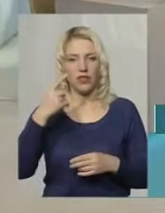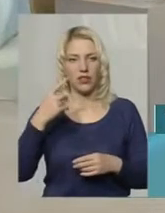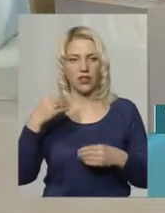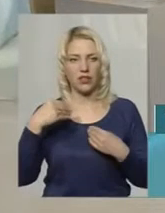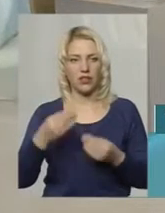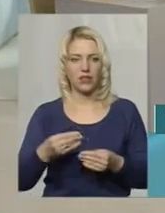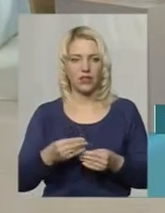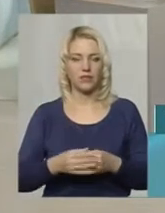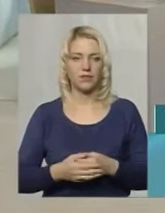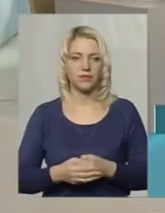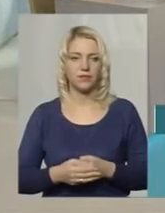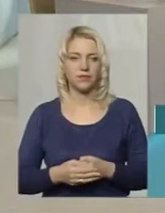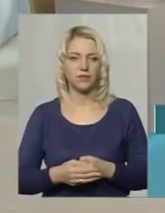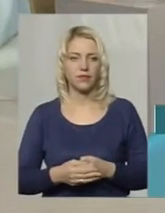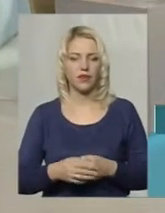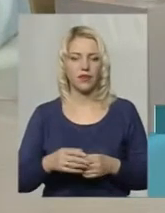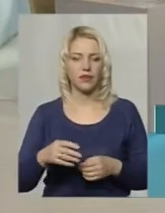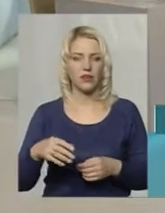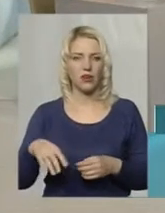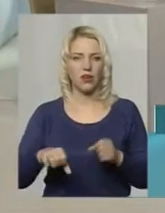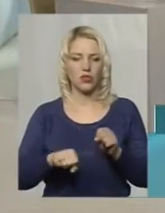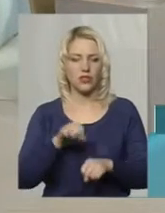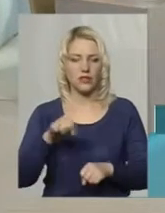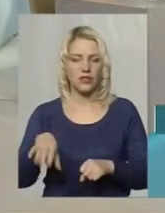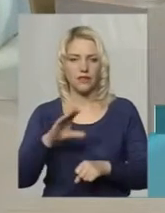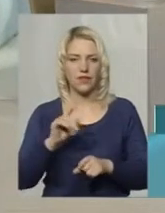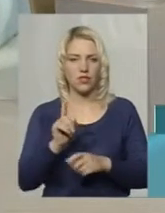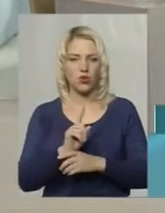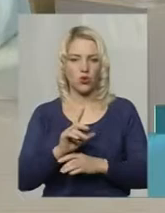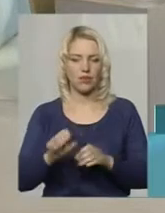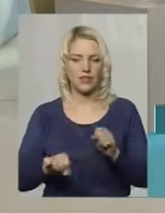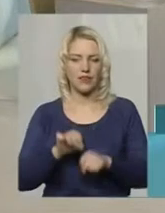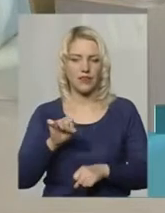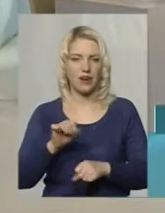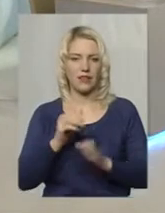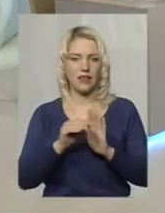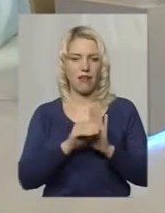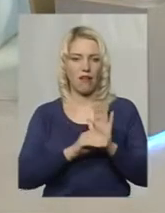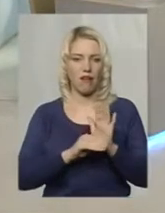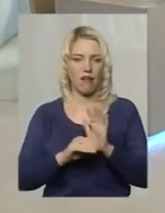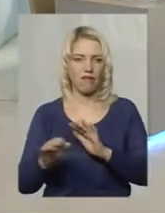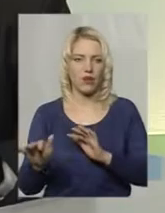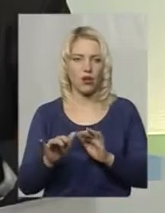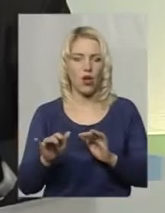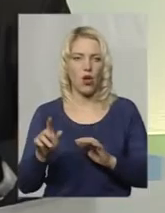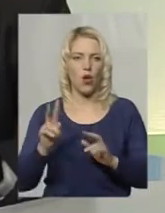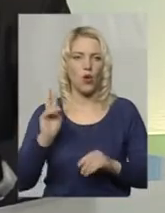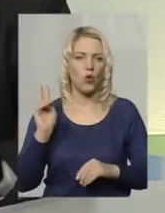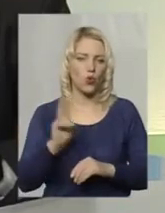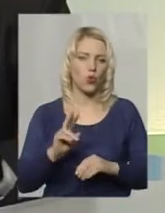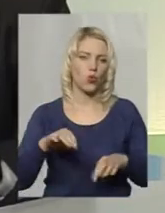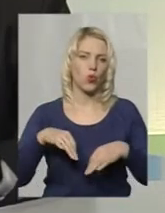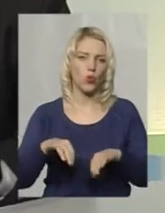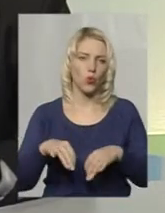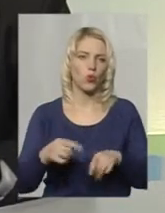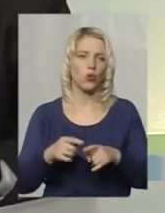громадський транспорт. Зриваються усі норми, зривається графік руху. Тобто, вони носить також якісь свої фінансові витрати на те,